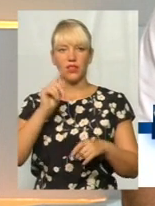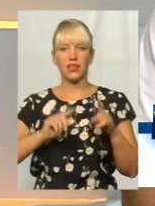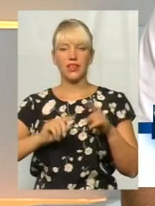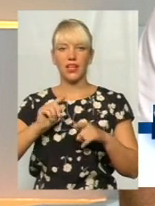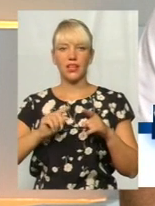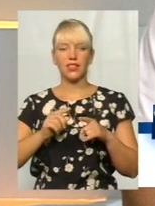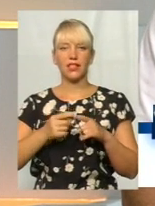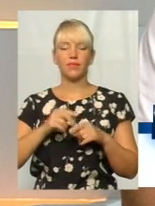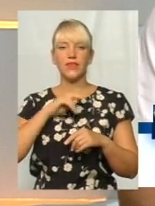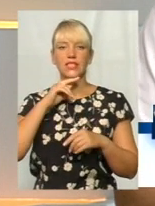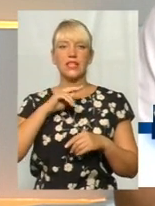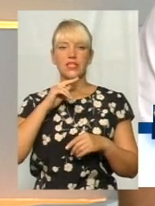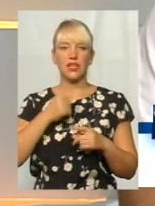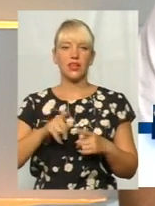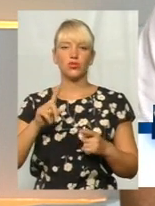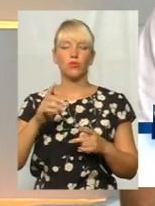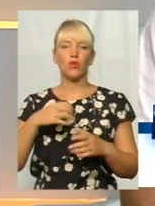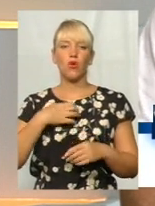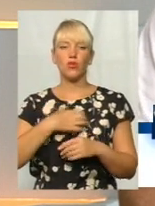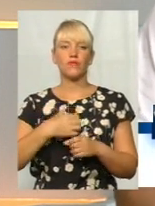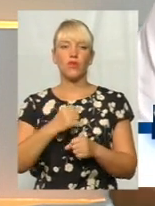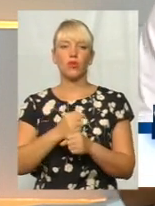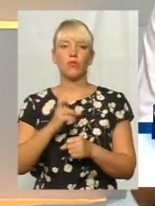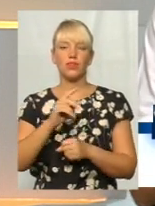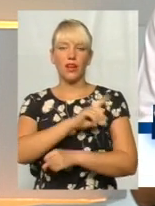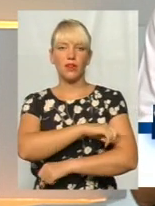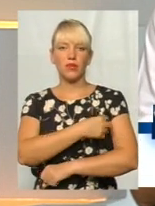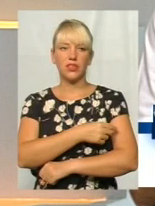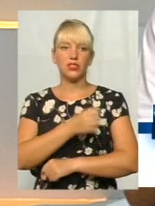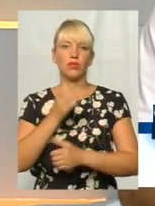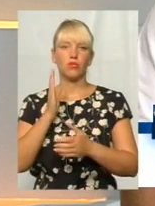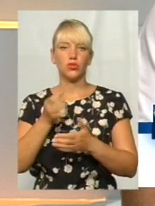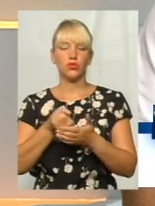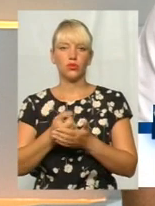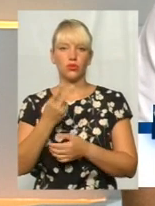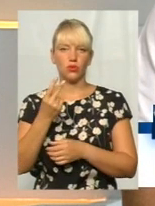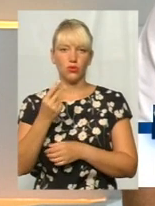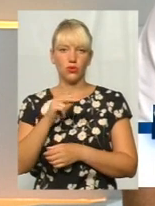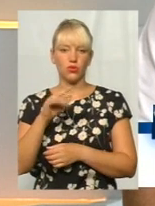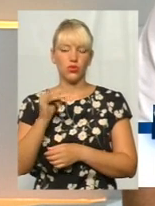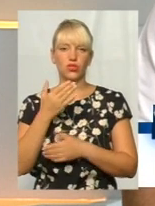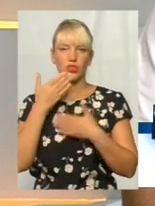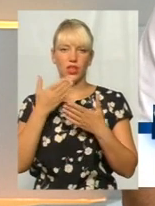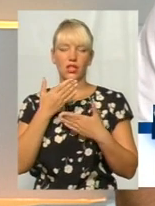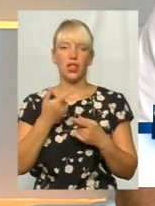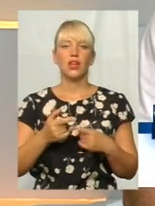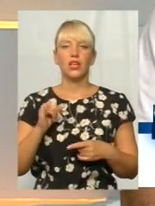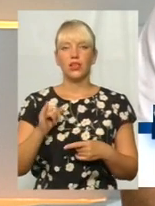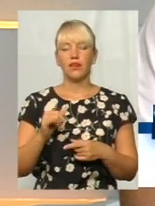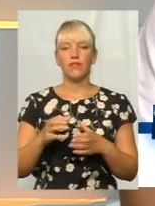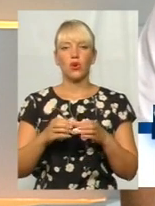застережень. Тому що основна робота, так як по медичній, буде до другого читання. І в комітеті